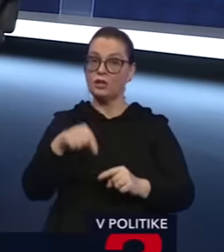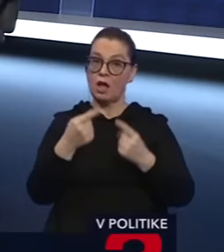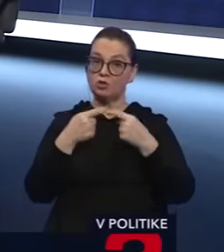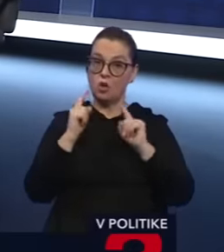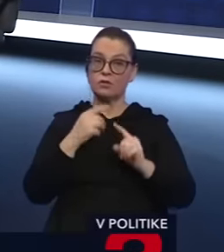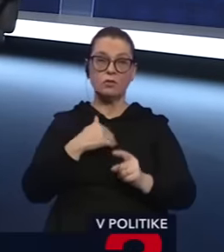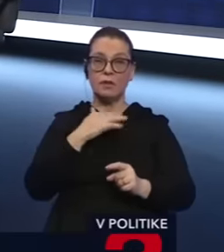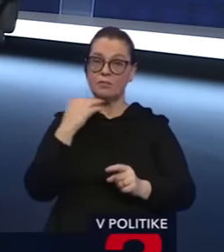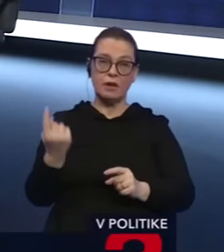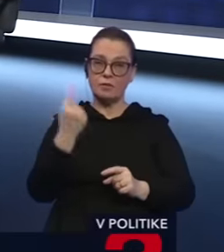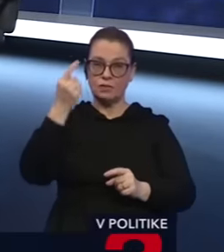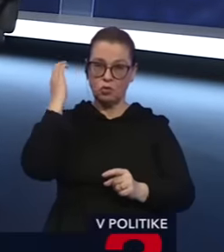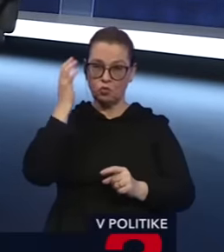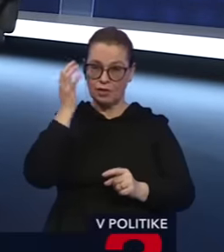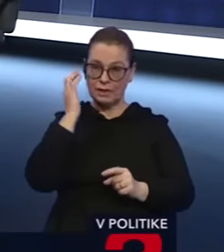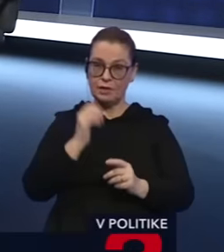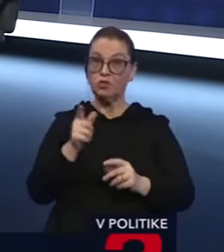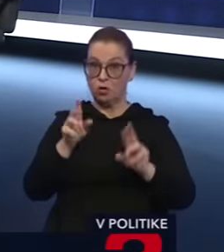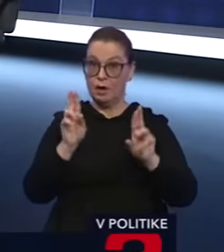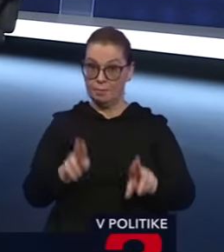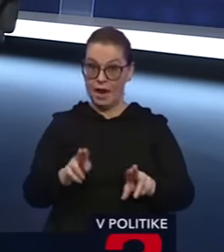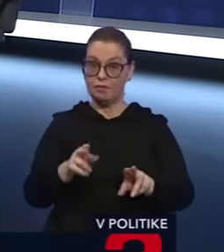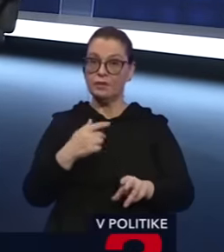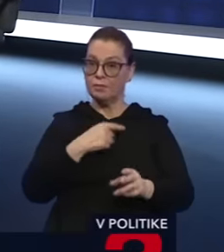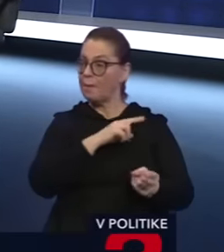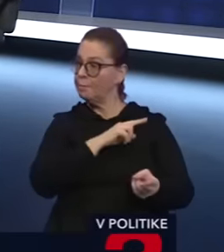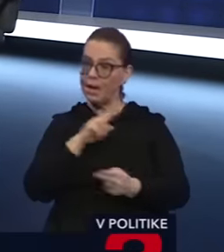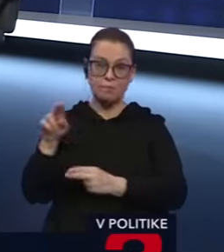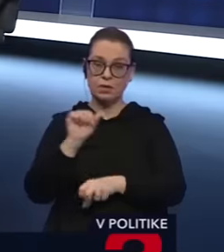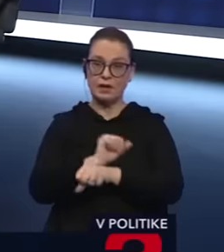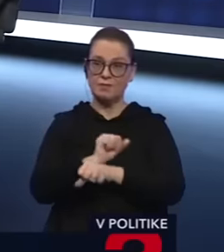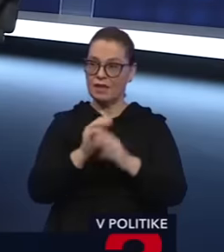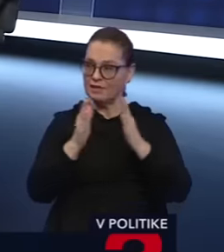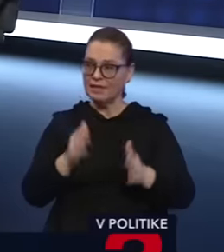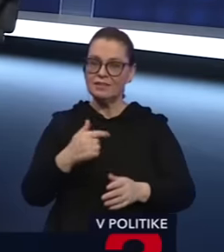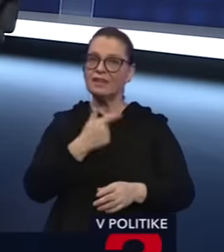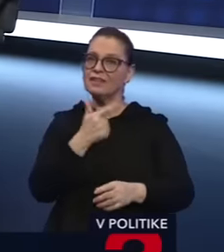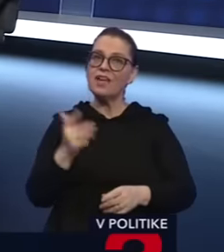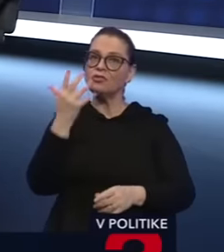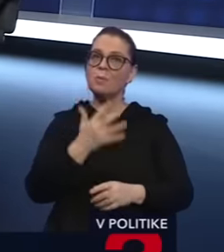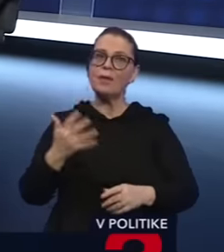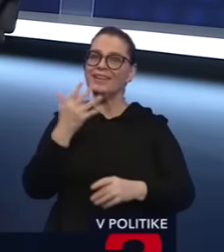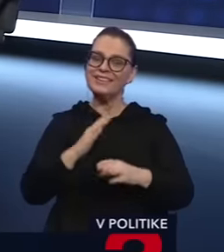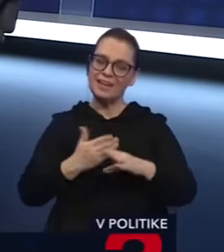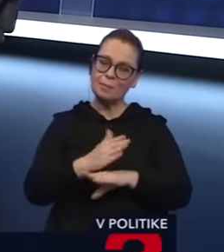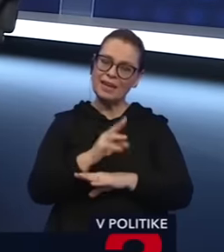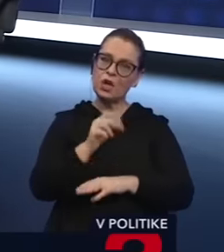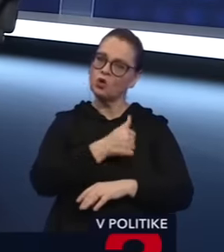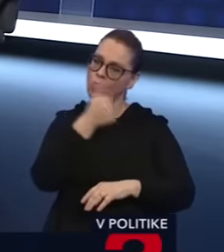enormne vysokú kriminalitu, čo je pravda, máme preplnené väznice, nás stojí 250 miliónov ročne